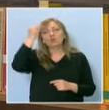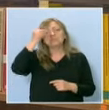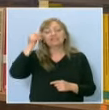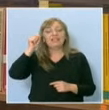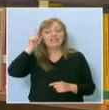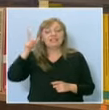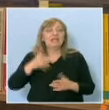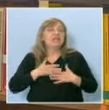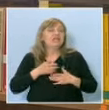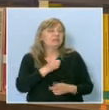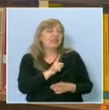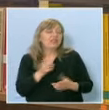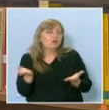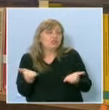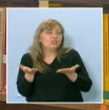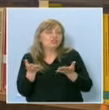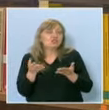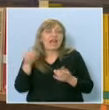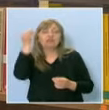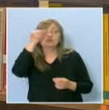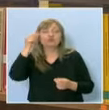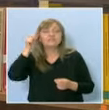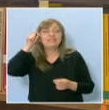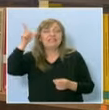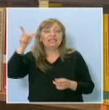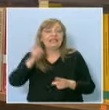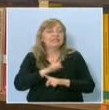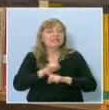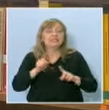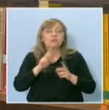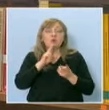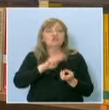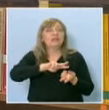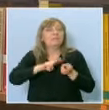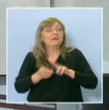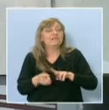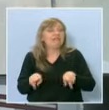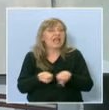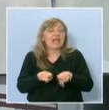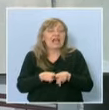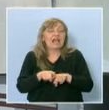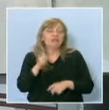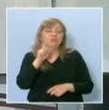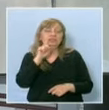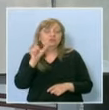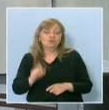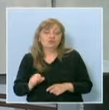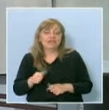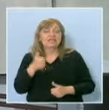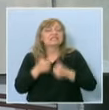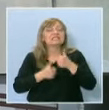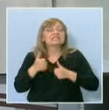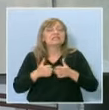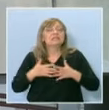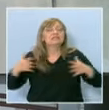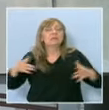Има някои неща, които изкуственият интелект не може да ги преведе както един човек. Състезанията обаче са много